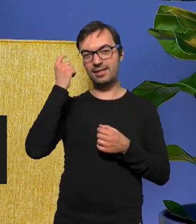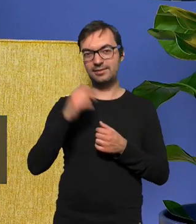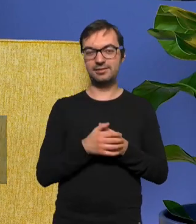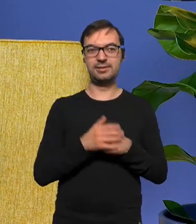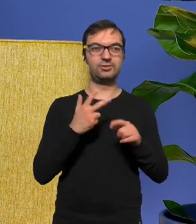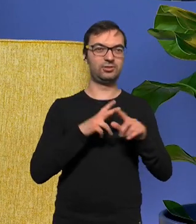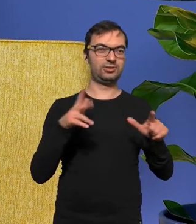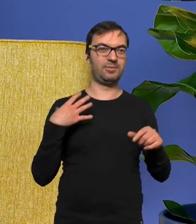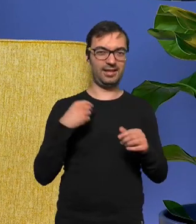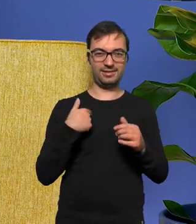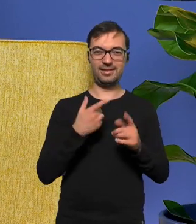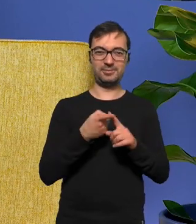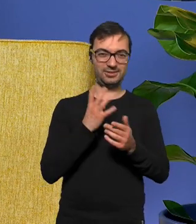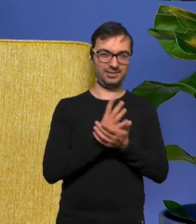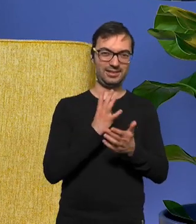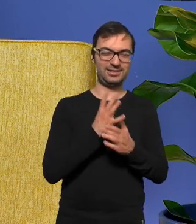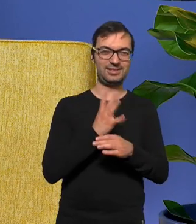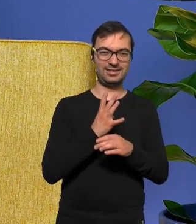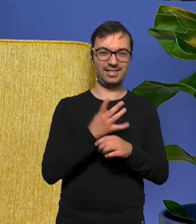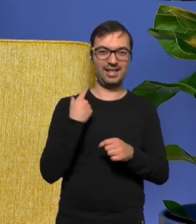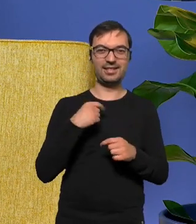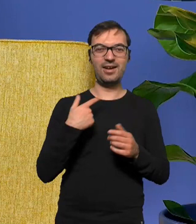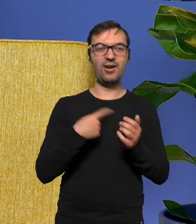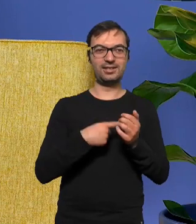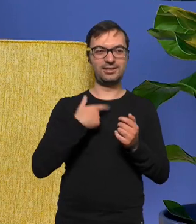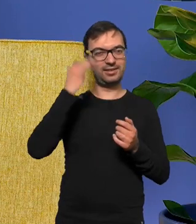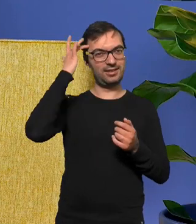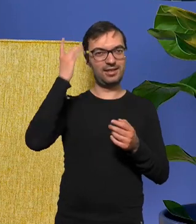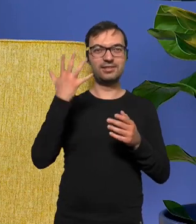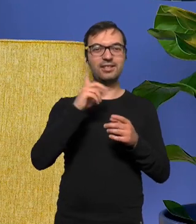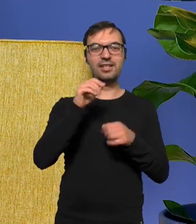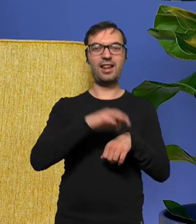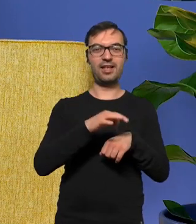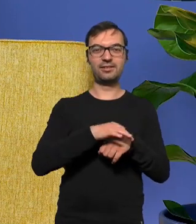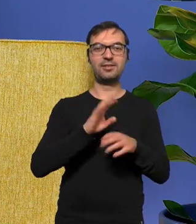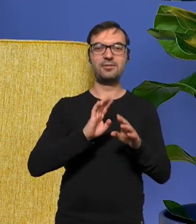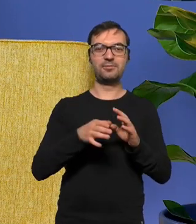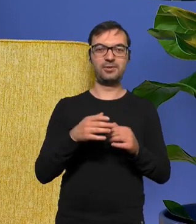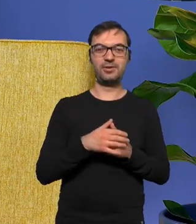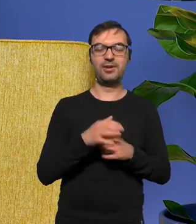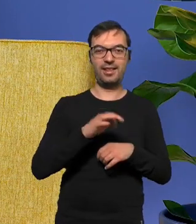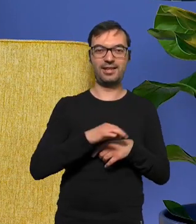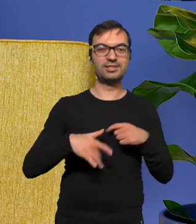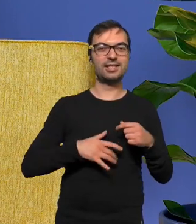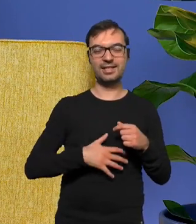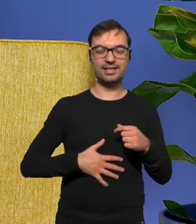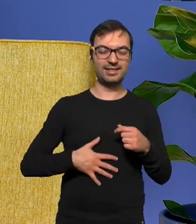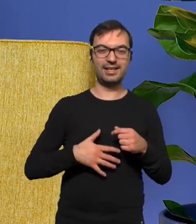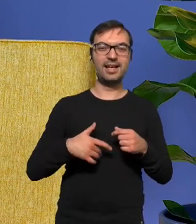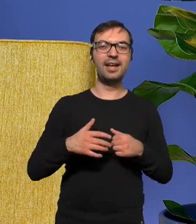trzydzieści siedem lat ja jestem przed czterdziestką ostatnio zastanawiałem się do jakiego lekarza mam następnego i zaraz po tym u którego byłem gastrologu ale